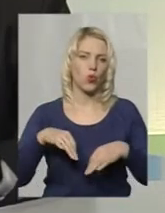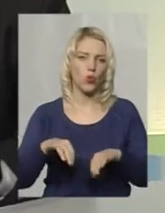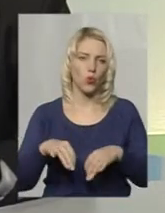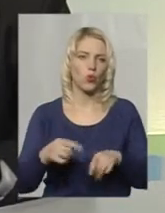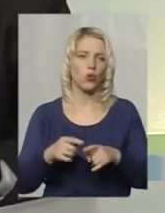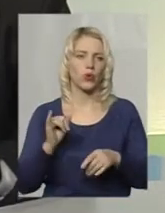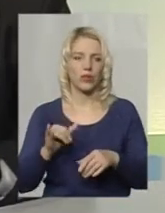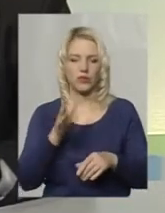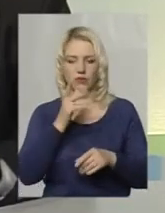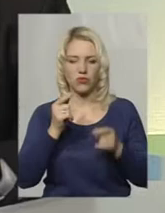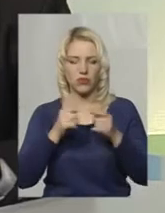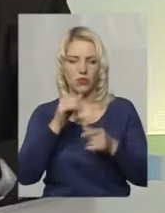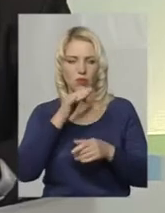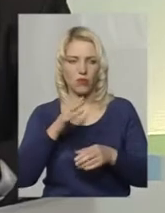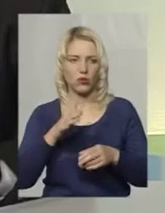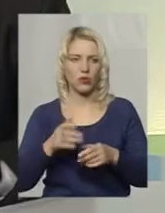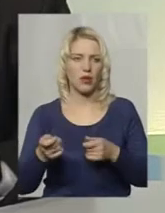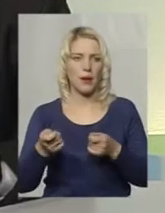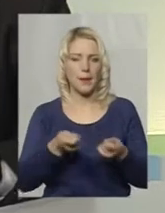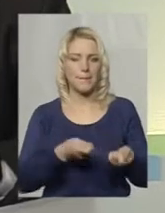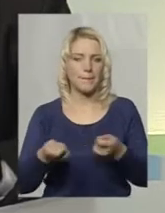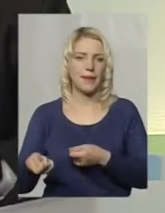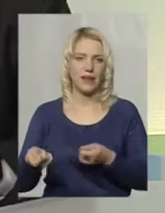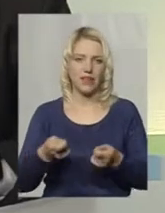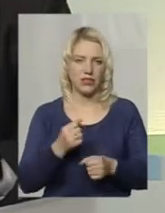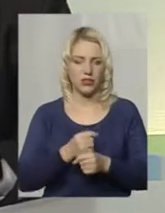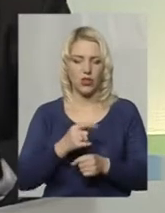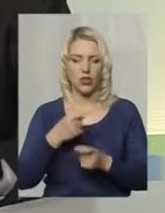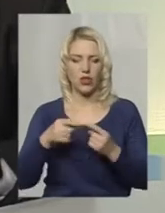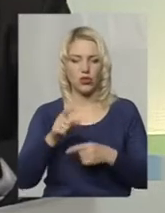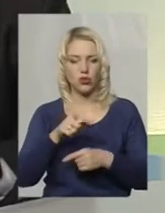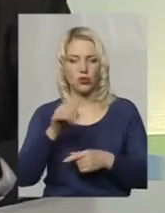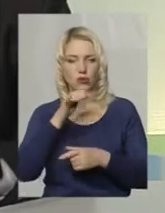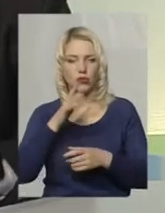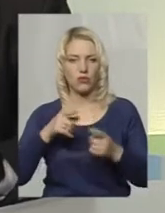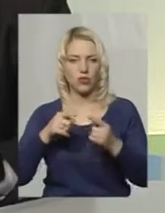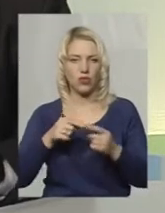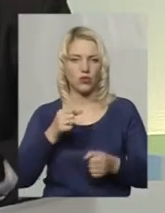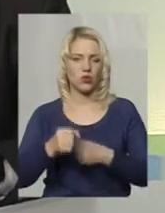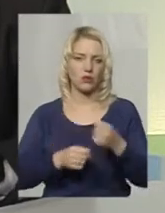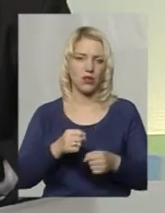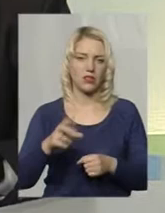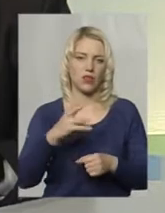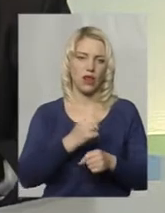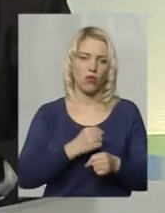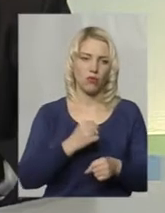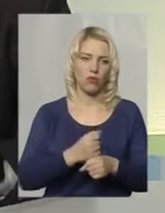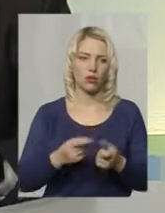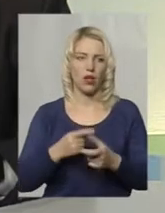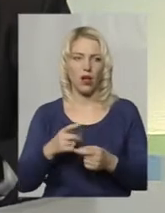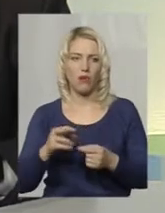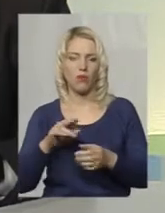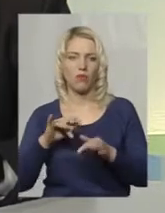що не можуть своєчасно здійснювати пасажирське перевезення. Також усі інші громадяни не можуть завчасно достатися на роботу, або куди вони